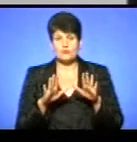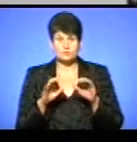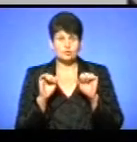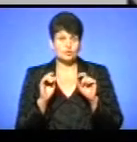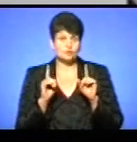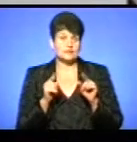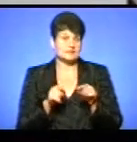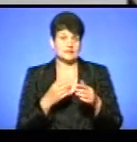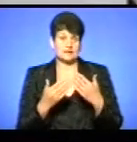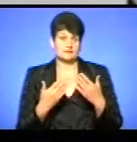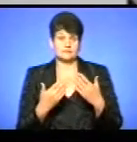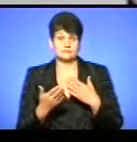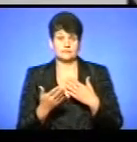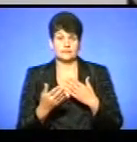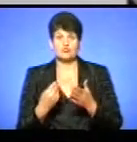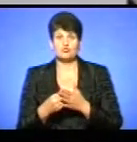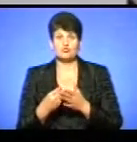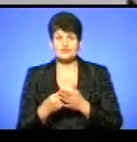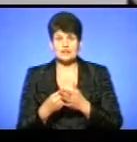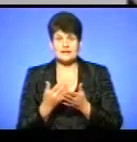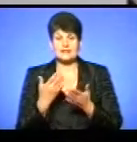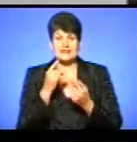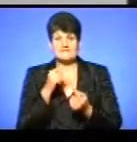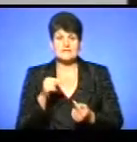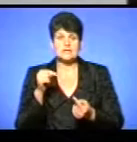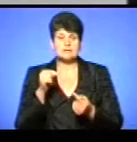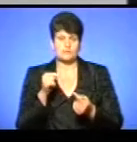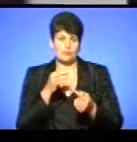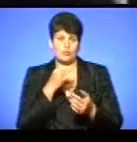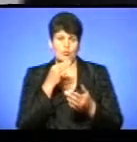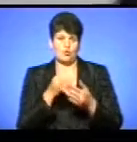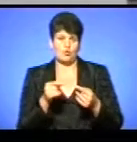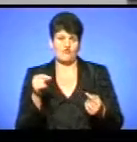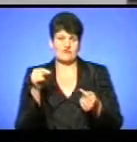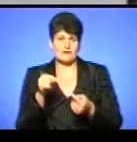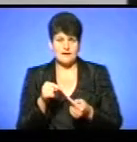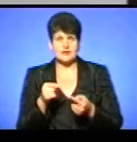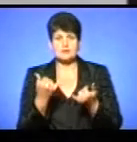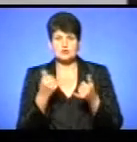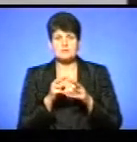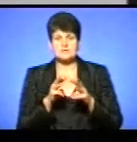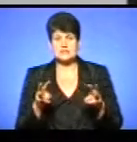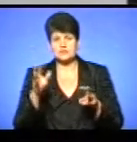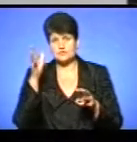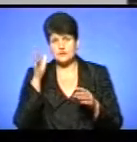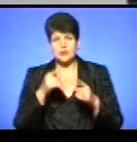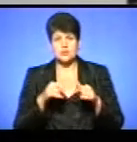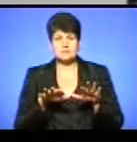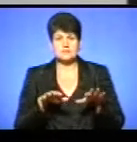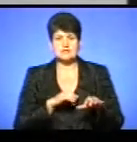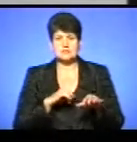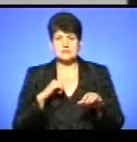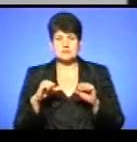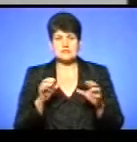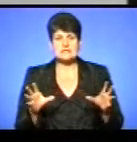тільки такий підхід. Бюджет, який відповідальний, а сьогодні Міністерство освіти і органи місцевого самоврядування